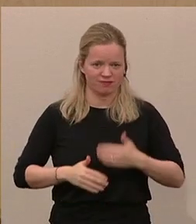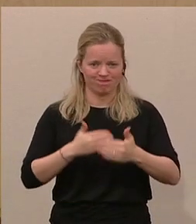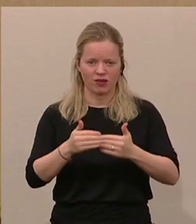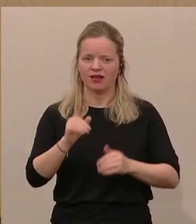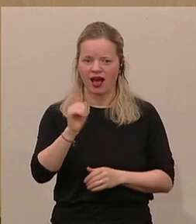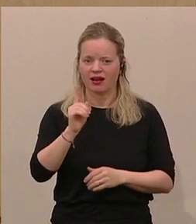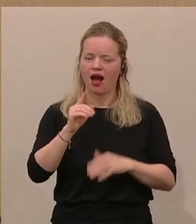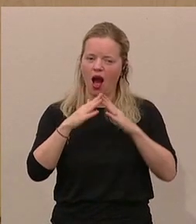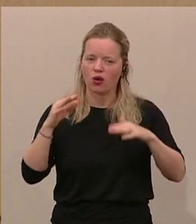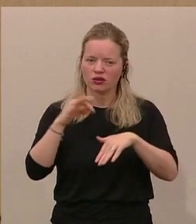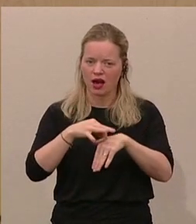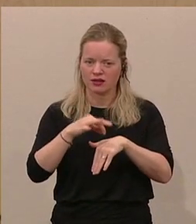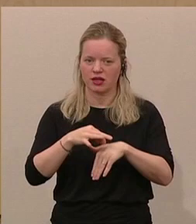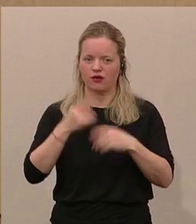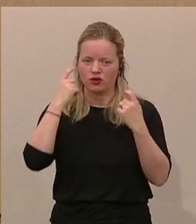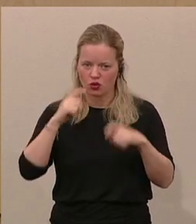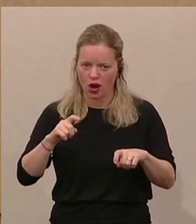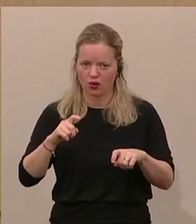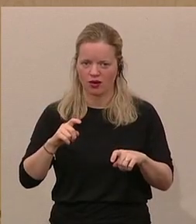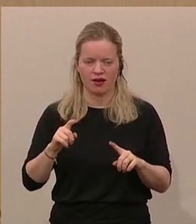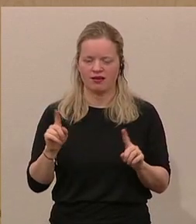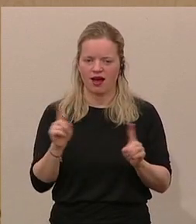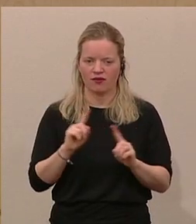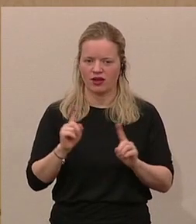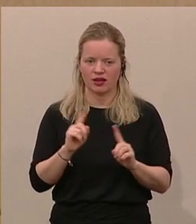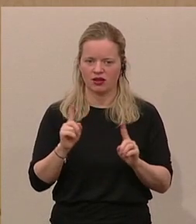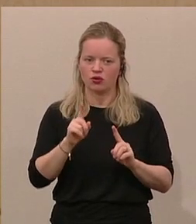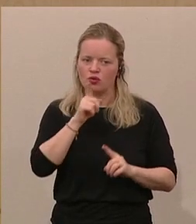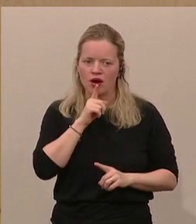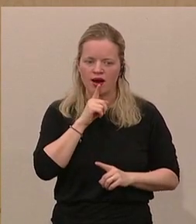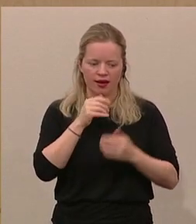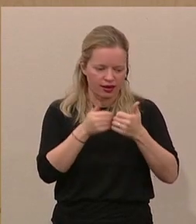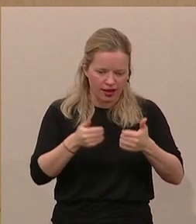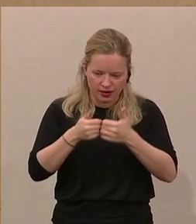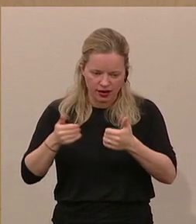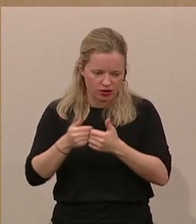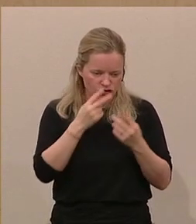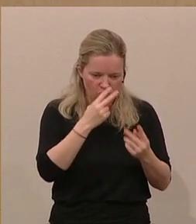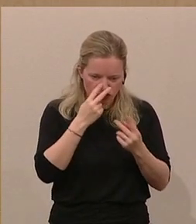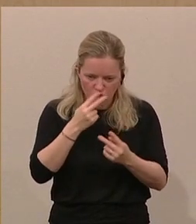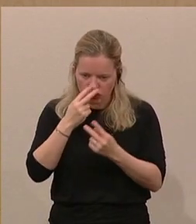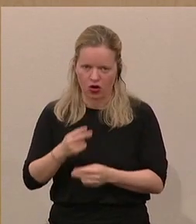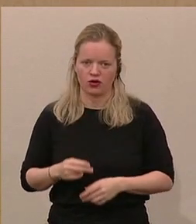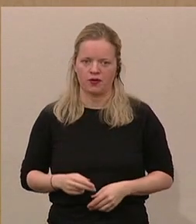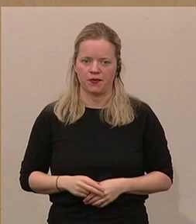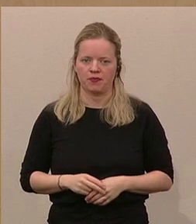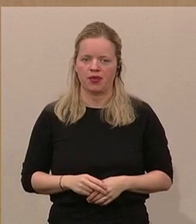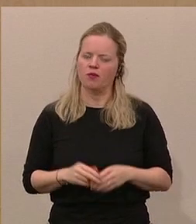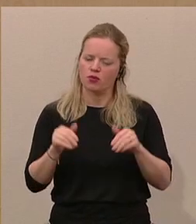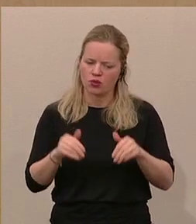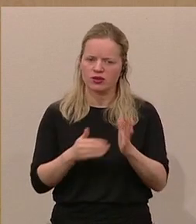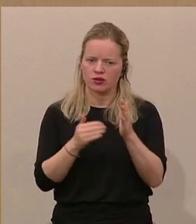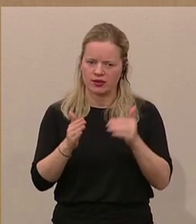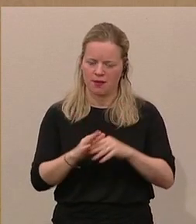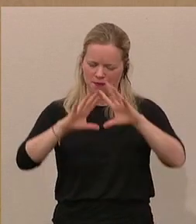Versorgung und Ihre Probleme dürfen nicht isoliert betrachtet werden. Wir müssen das System